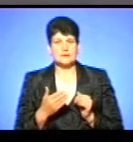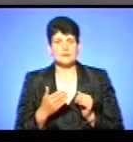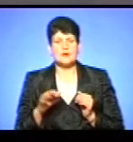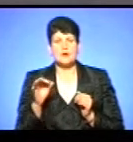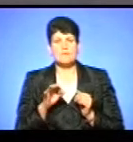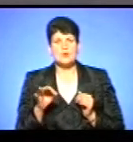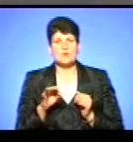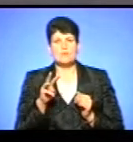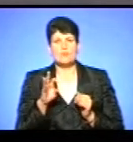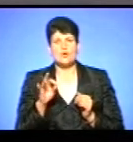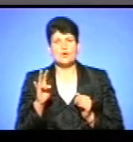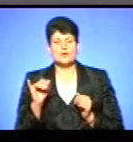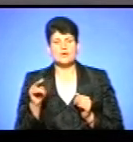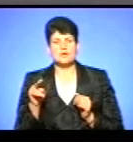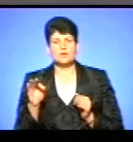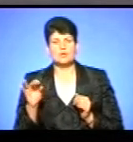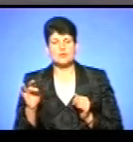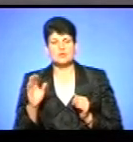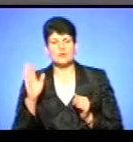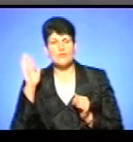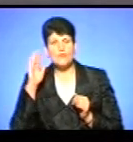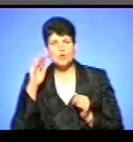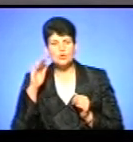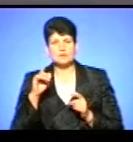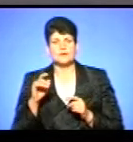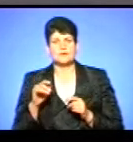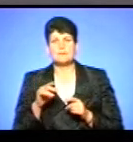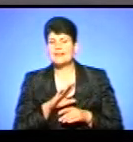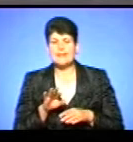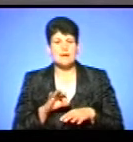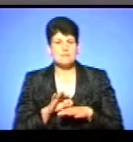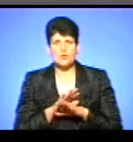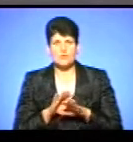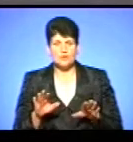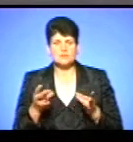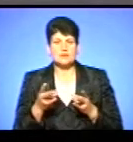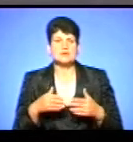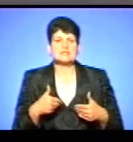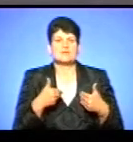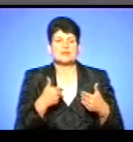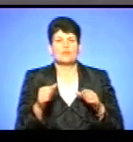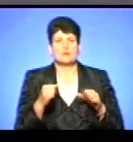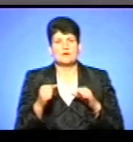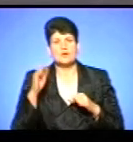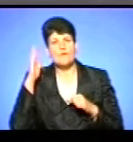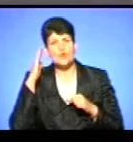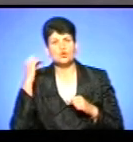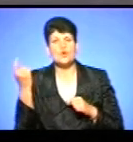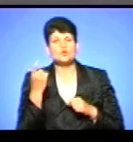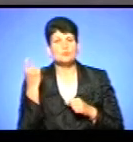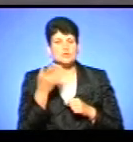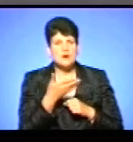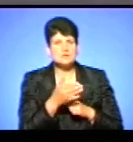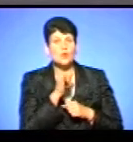про моніторинг вод. Державної екологічної інспекції моніторинг вод не проводить. Напевно, треба звернутися до управління водного господарства, і